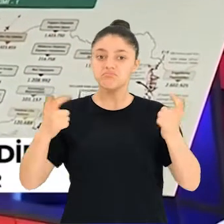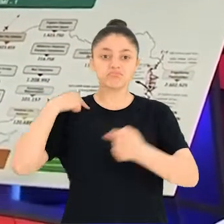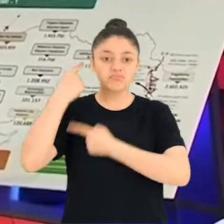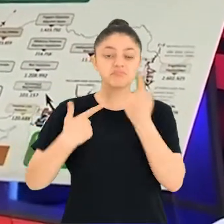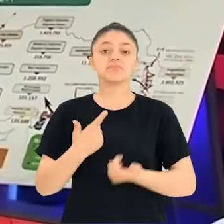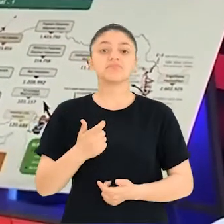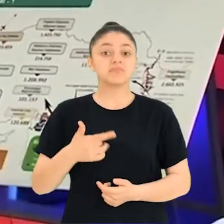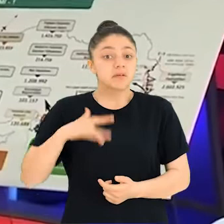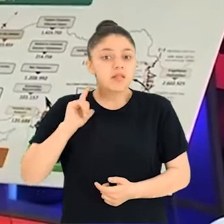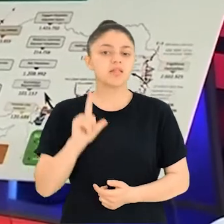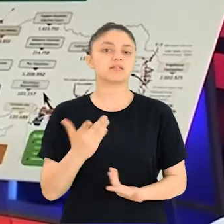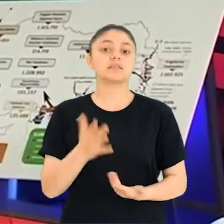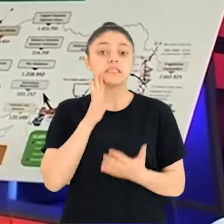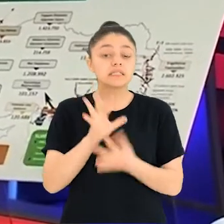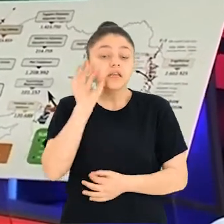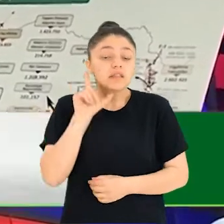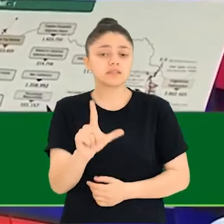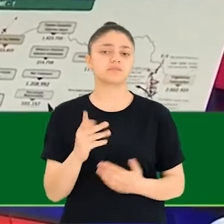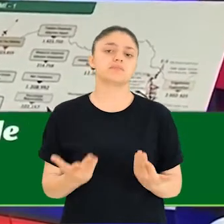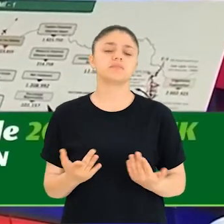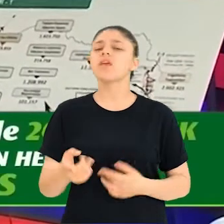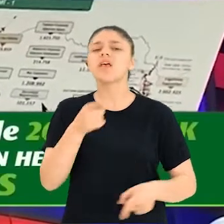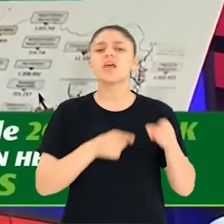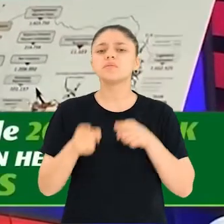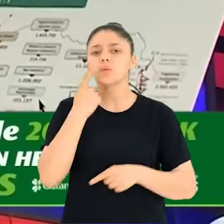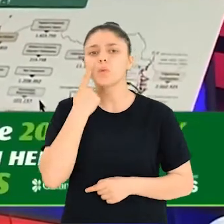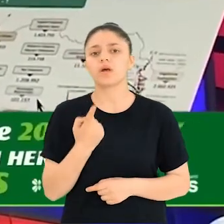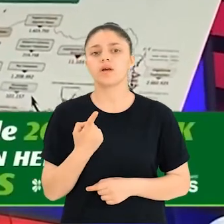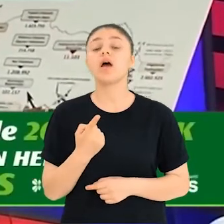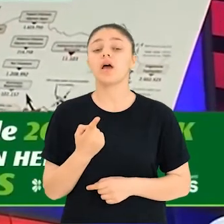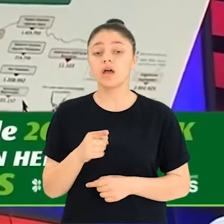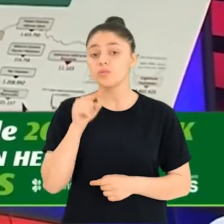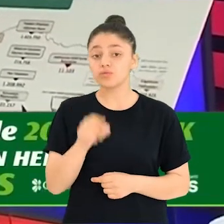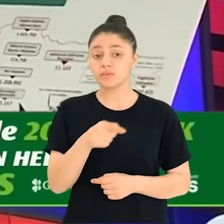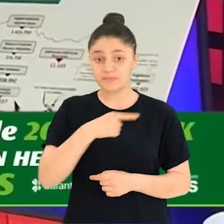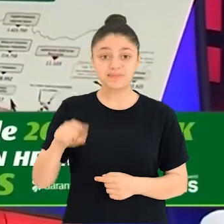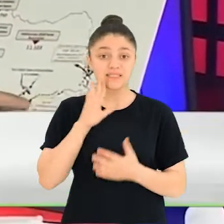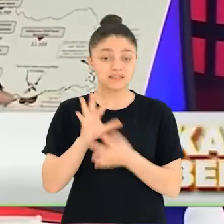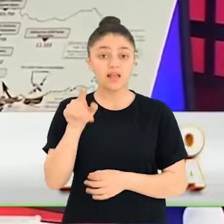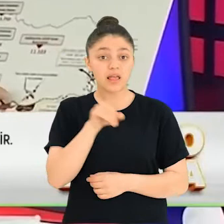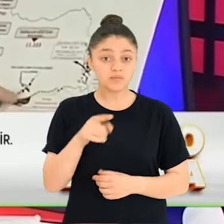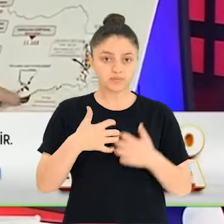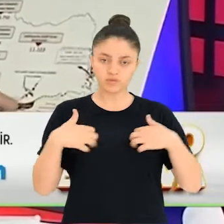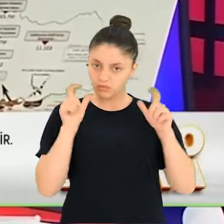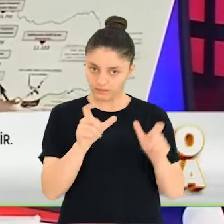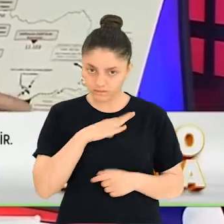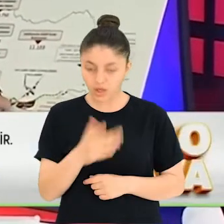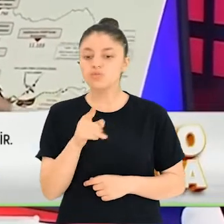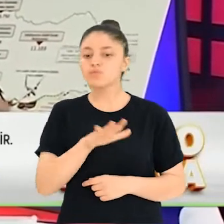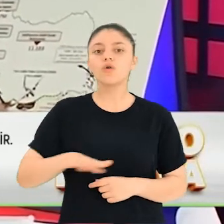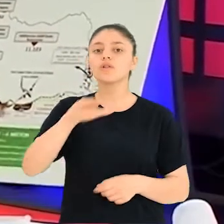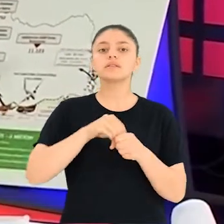gelenek lazım, iman lazım. Bu işler için insanlık lazım. Bunların hepsi için. Ve burada bizim insanların hem güvenliğini